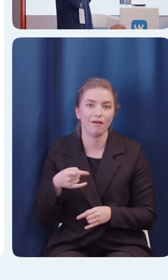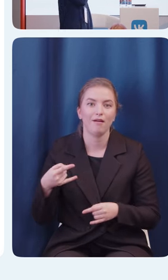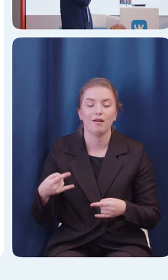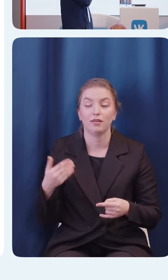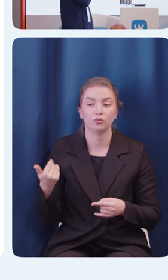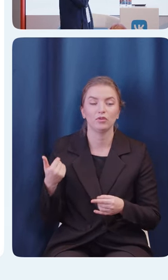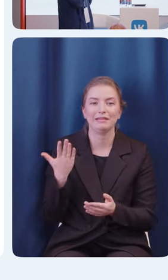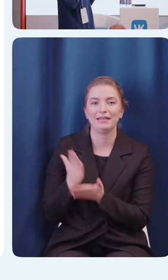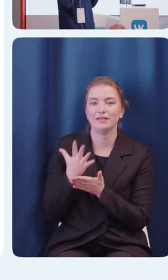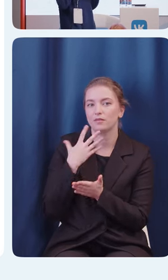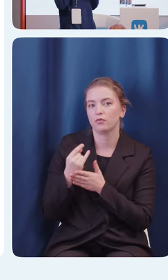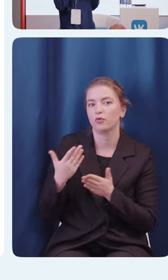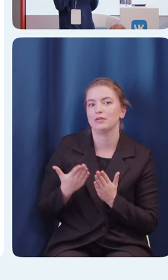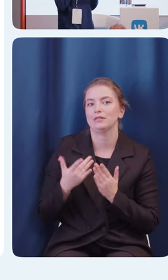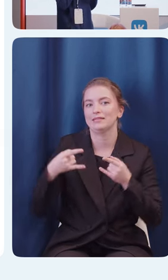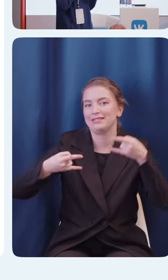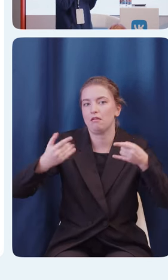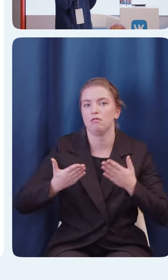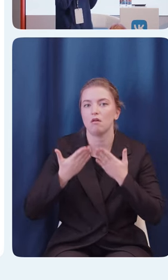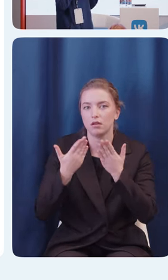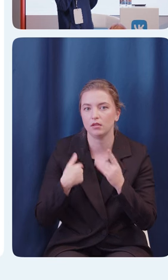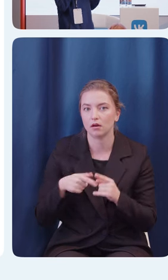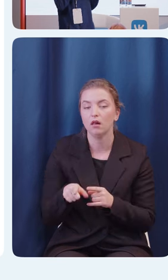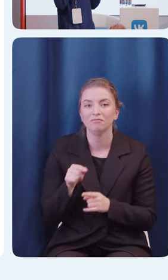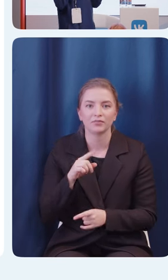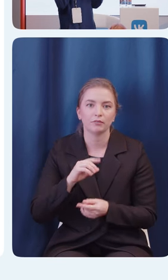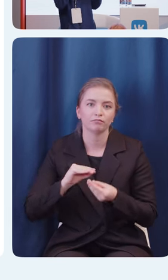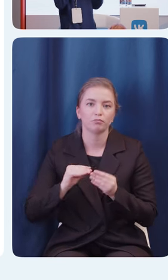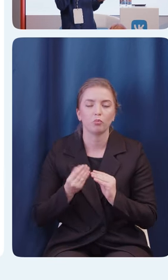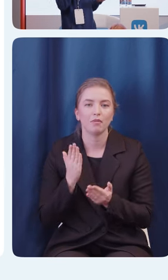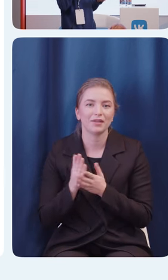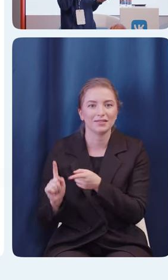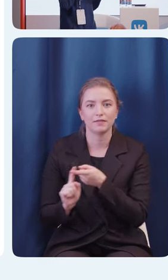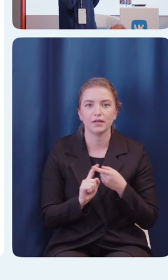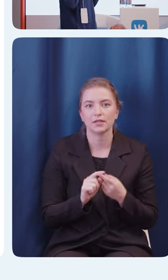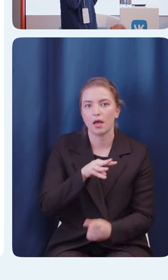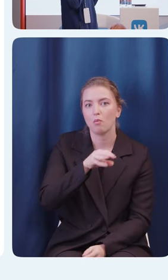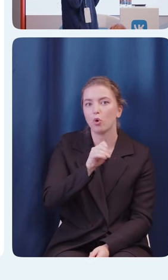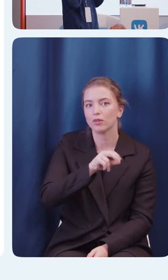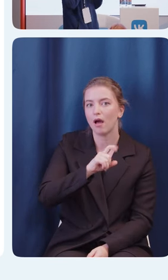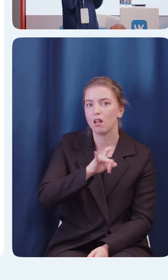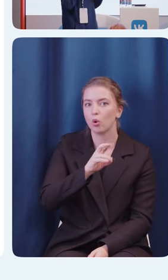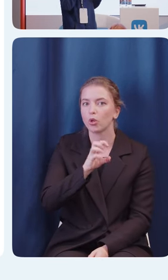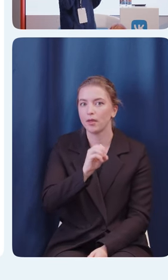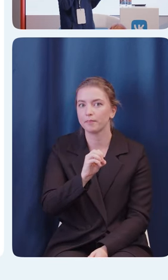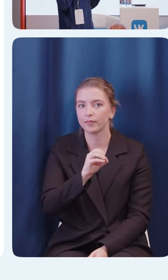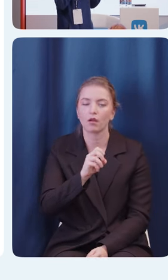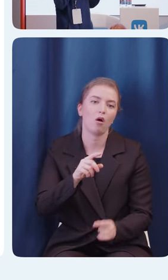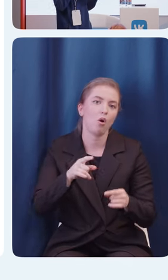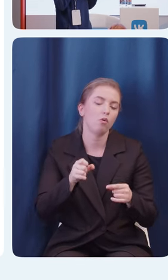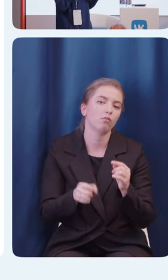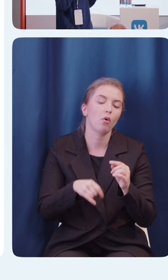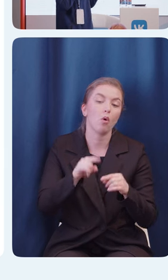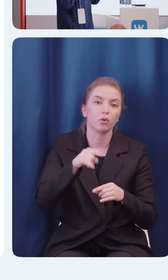с модальными окнами. То есть, например, у вас есть всплывающее окно на экране, но скринридер вместо того, чтобы